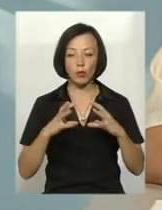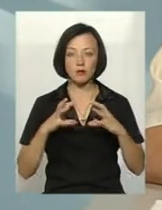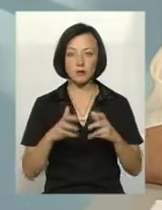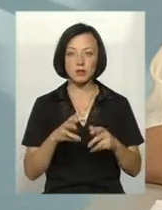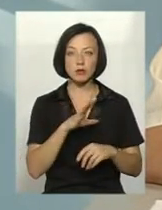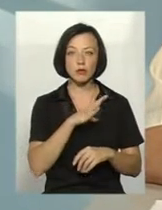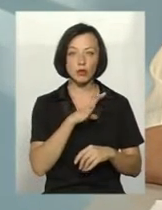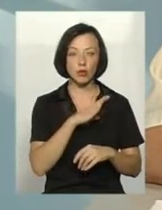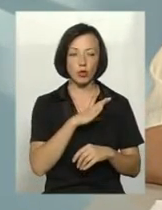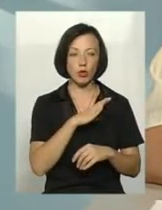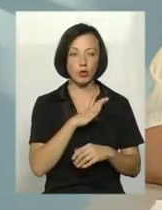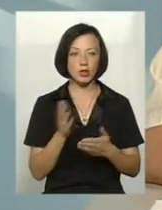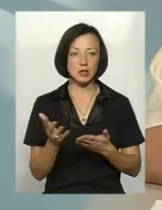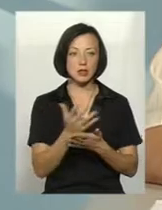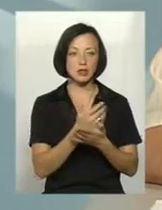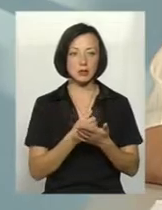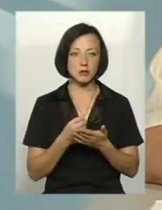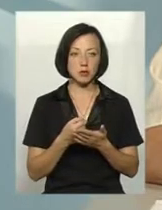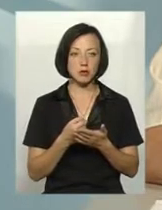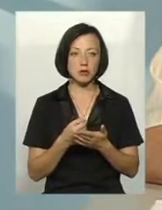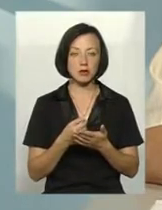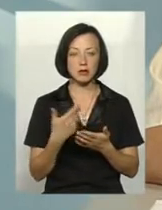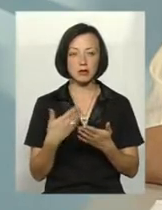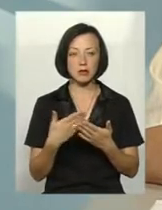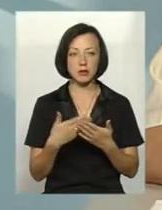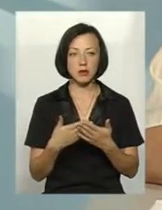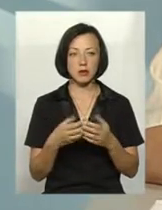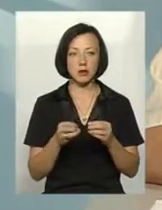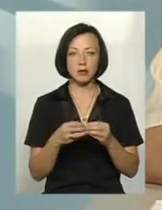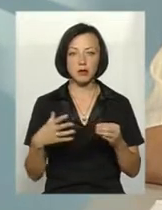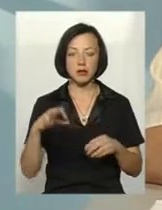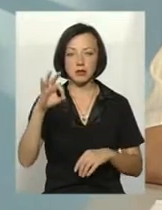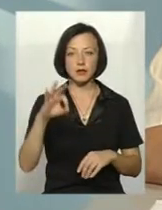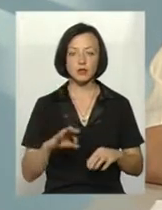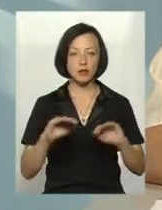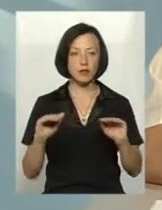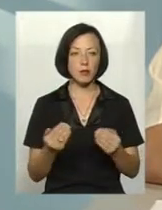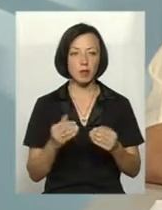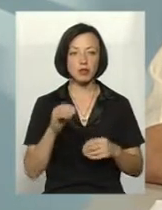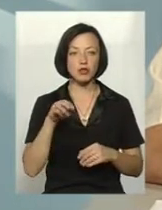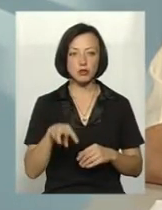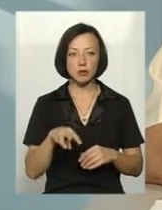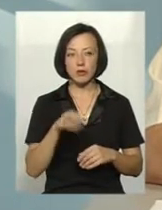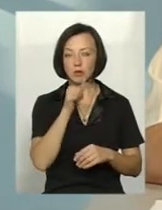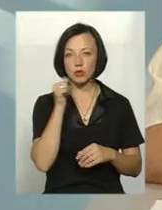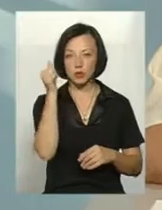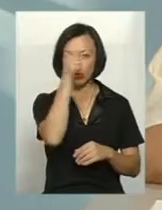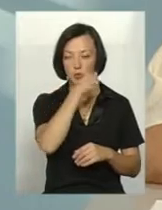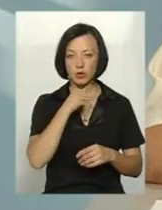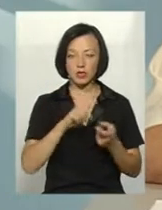зібрано було на відсотків до 15 менше, ніж в минулому році. Тобто залежить від